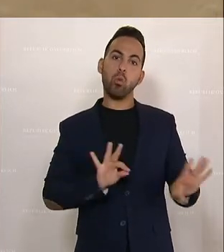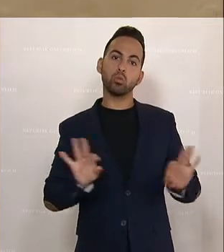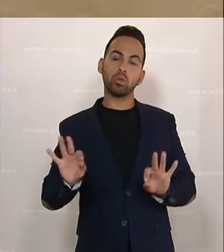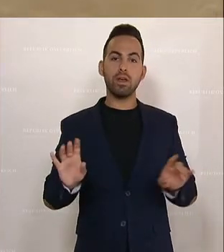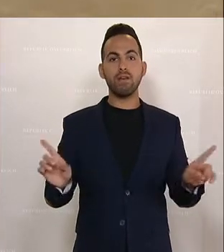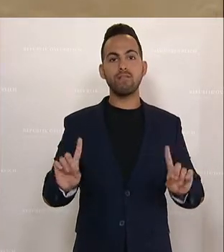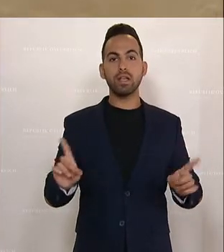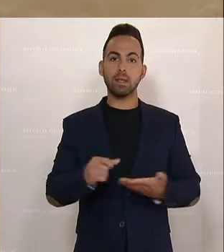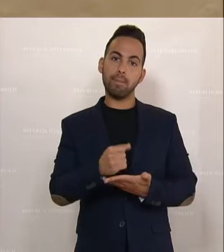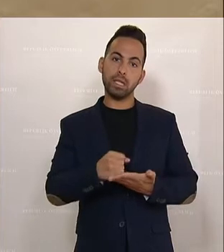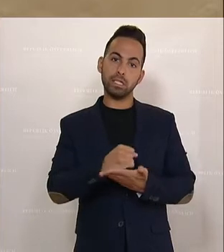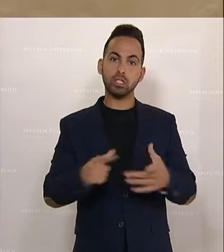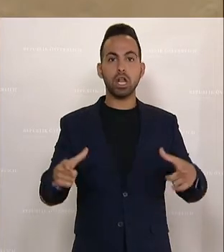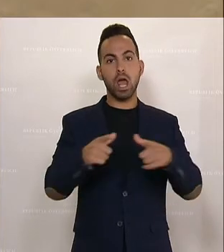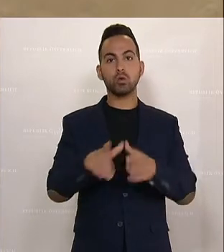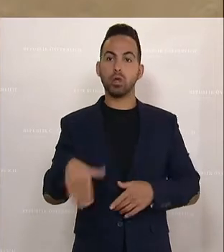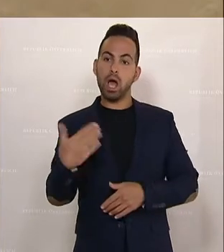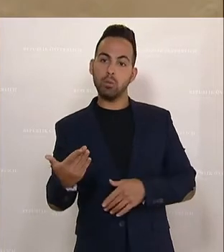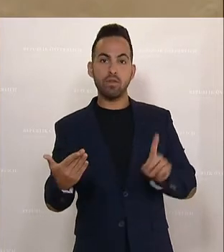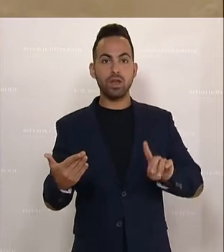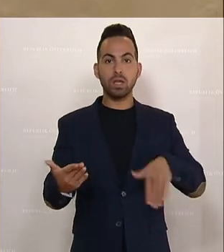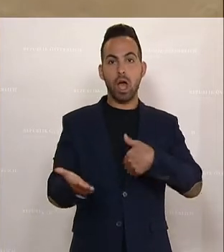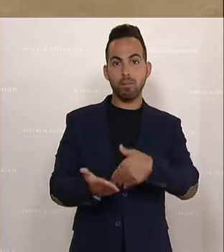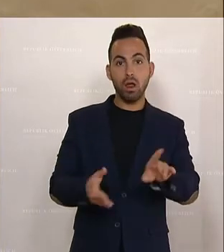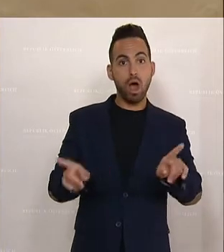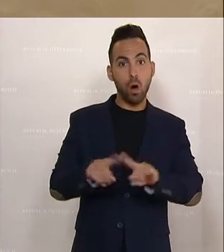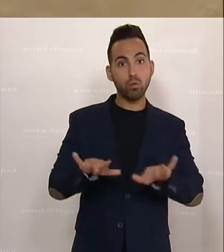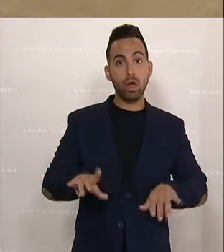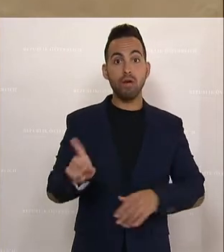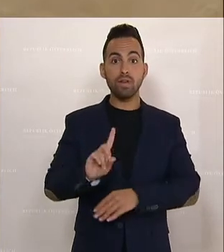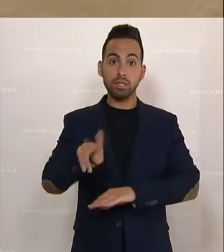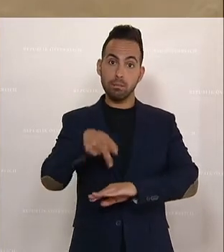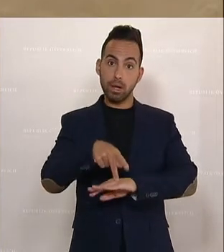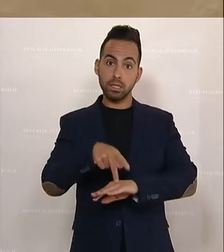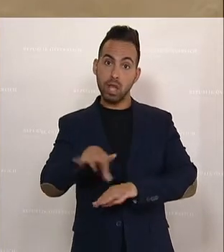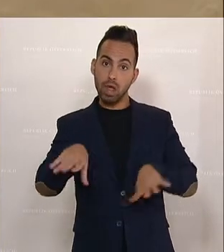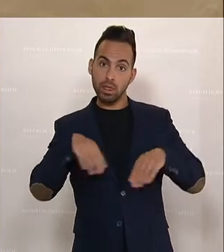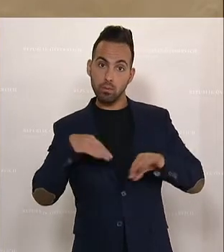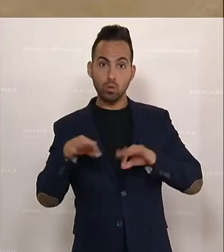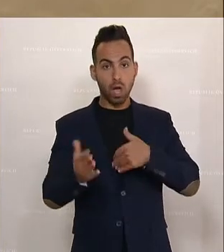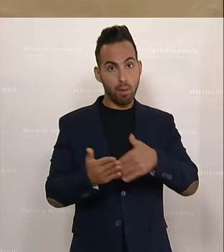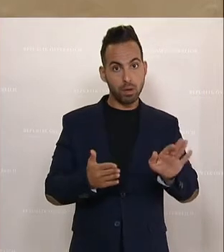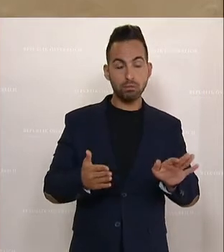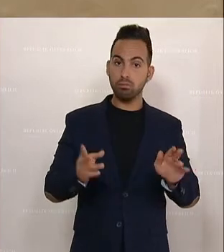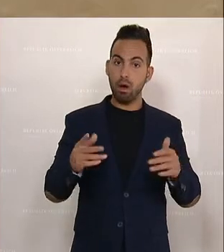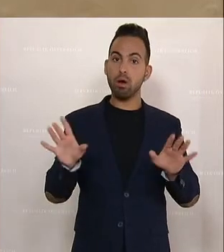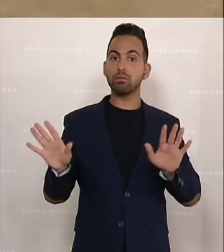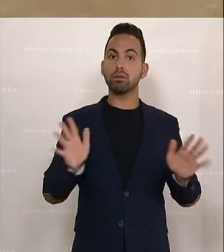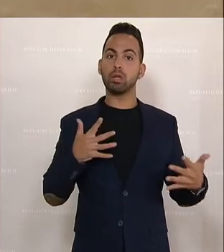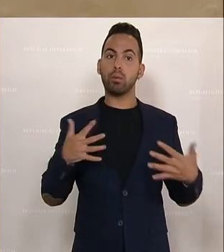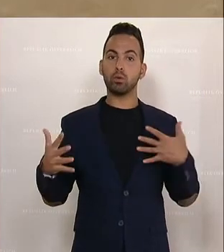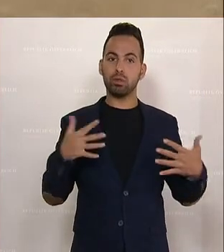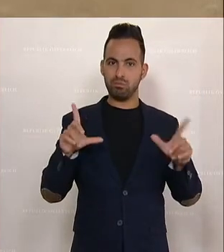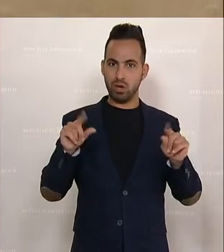medizinische Leistung sie erbringen und welche nicht. Ja, sogar welche Patientinnen und Patienten sie annehmen und welche nicht. Das